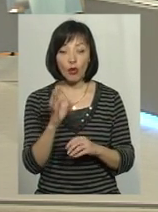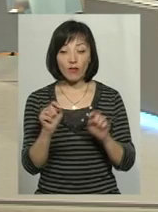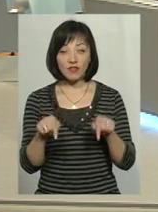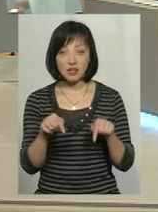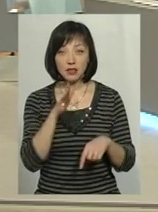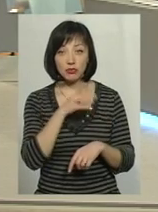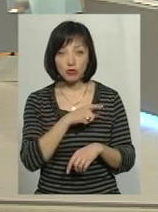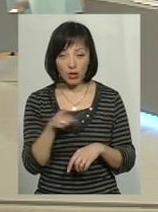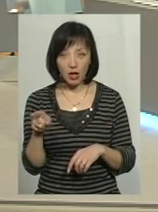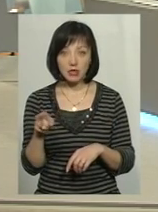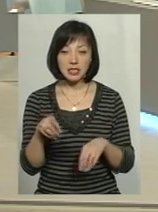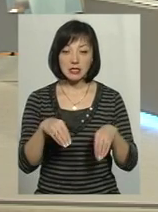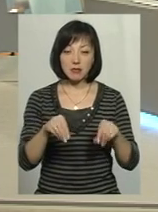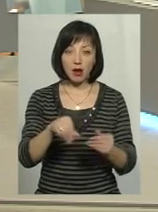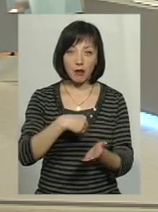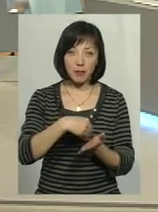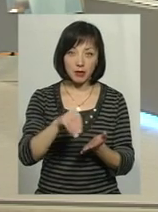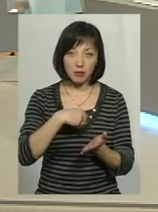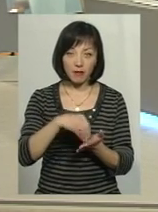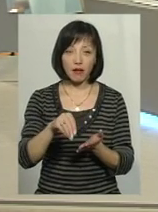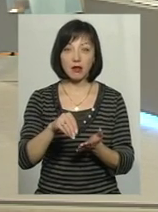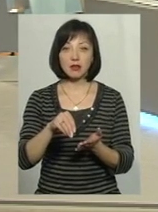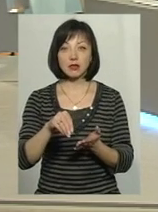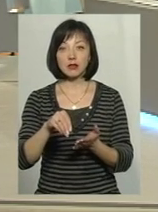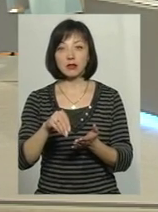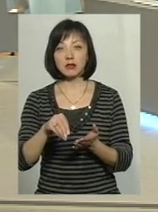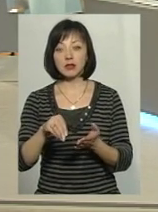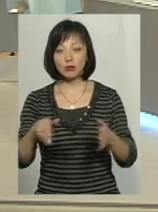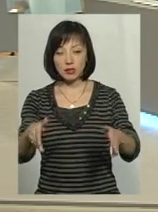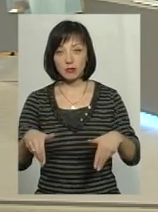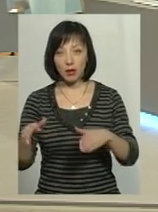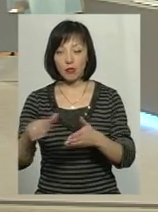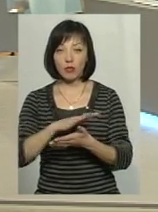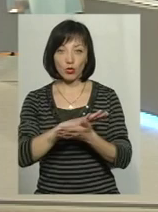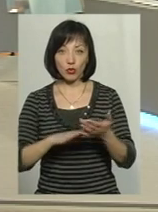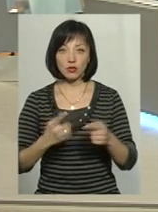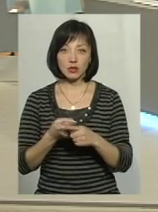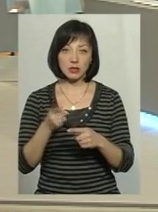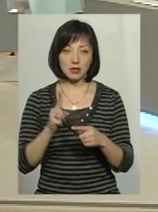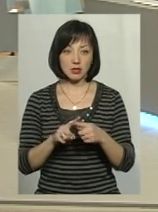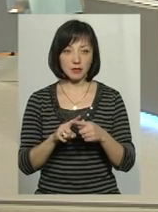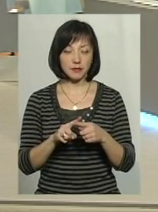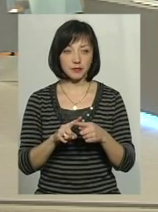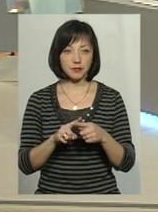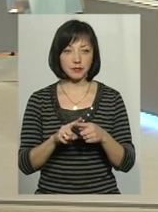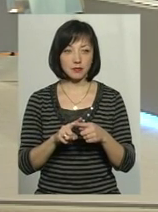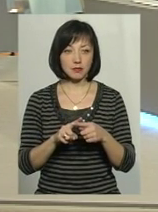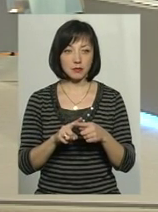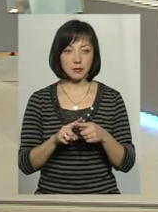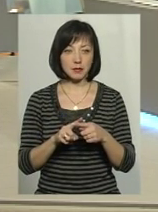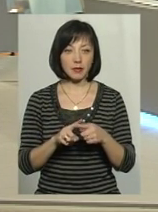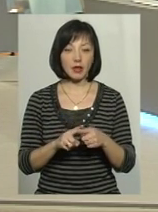цей же час і земля придбалася, учаски земельні. Тому продовжувалося це все. Кількість